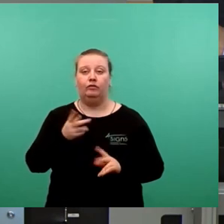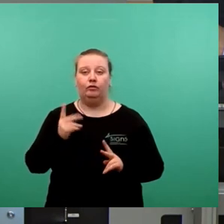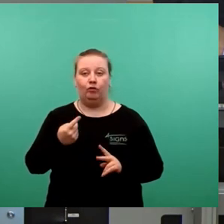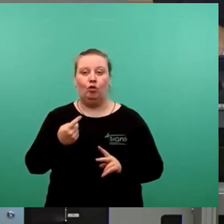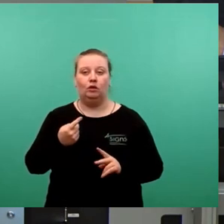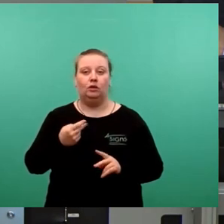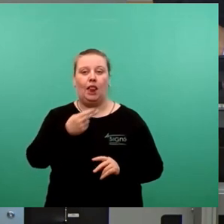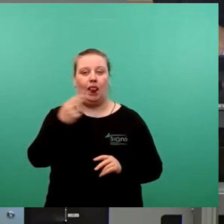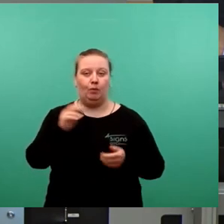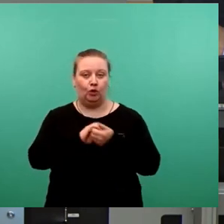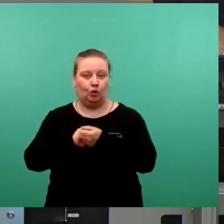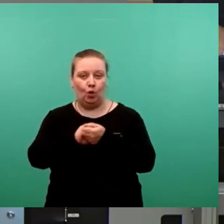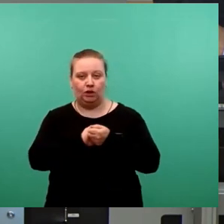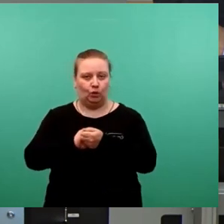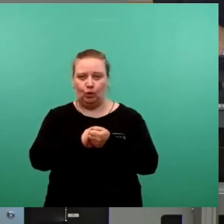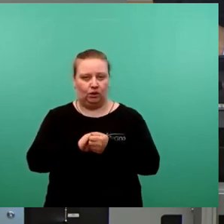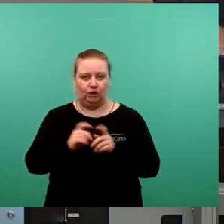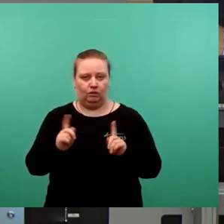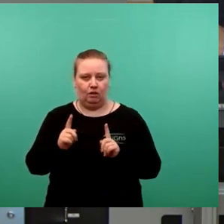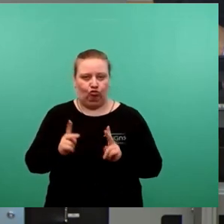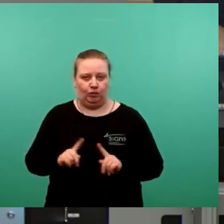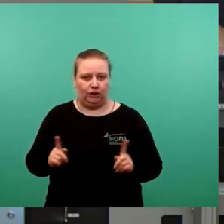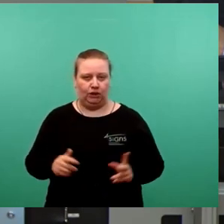-Koalition. Das ist schlicht und unzutreffend.